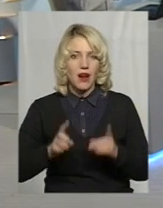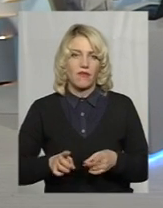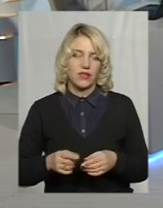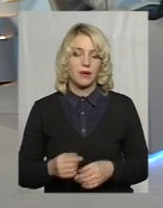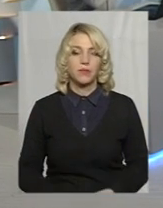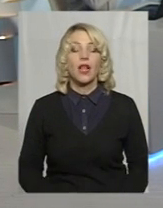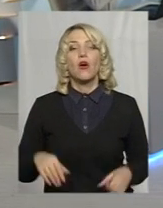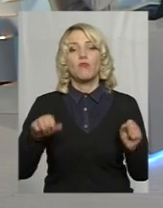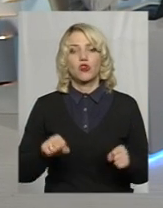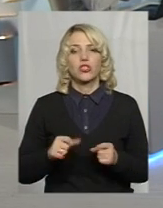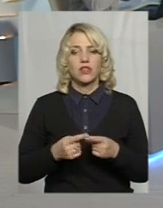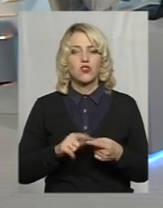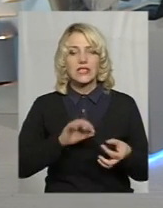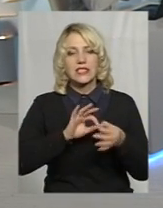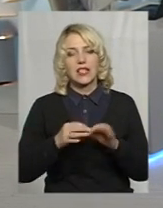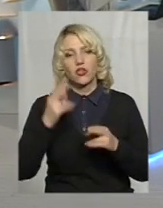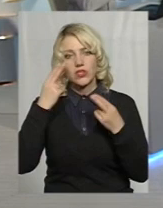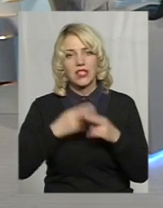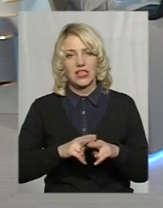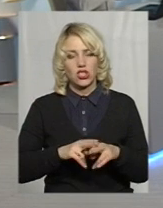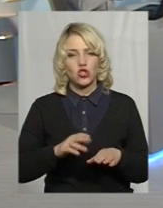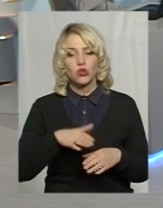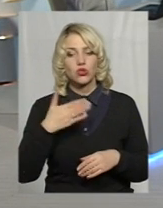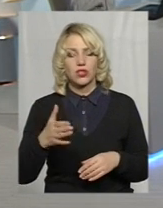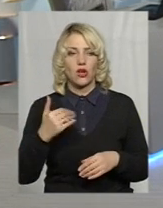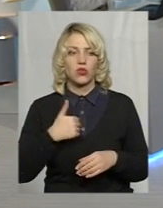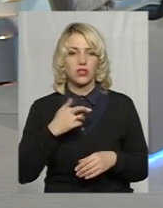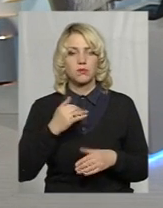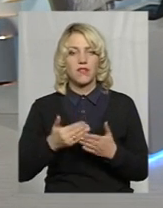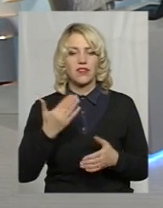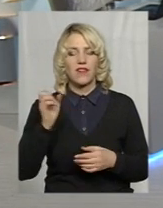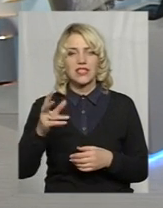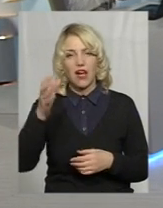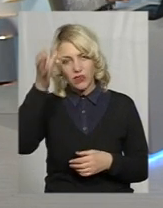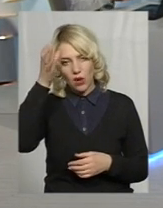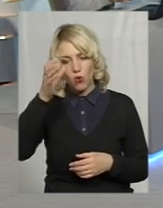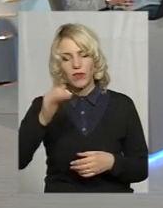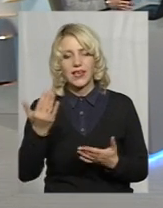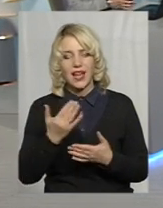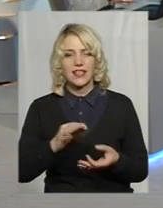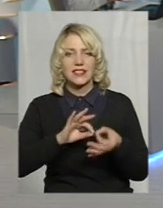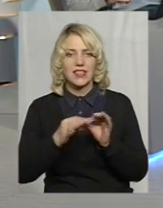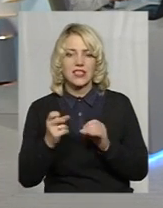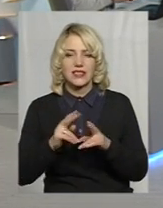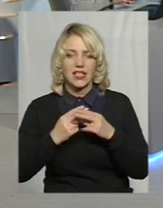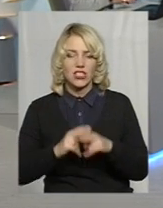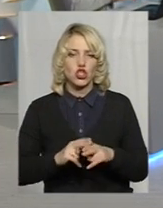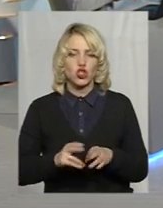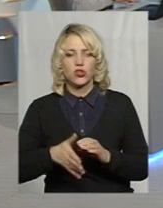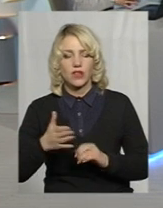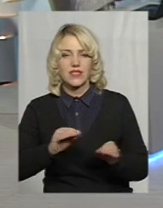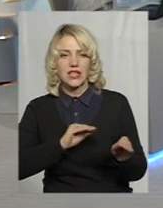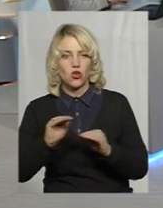Хотілося від вас, як від науковця, почути, які ж саме складності з технічної сторони у встановленні